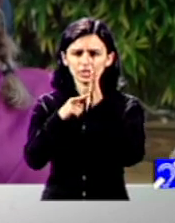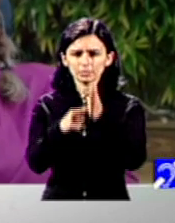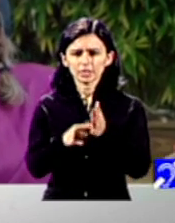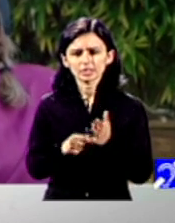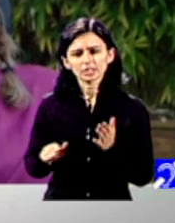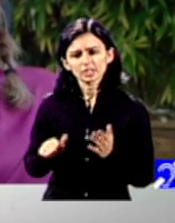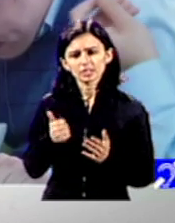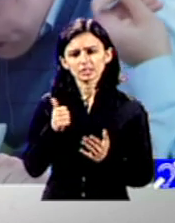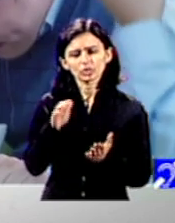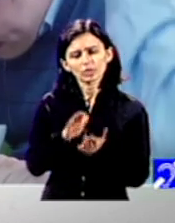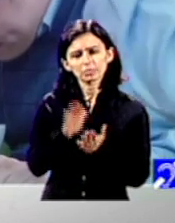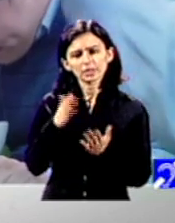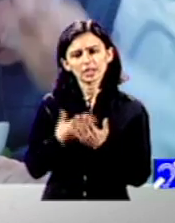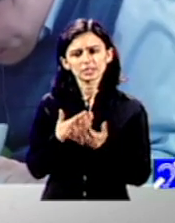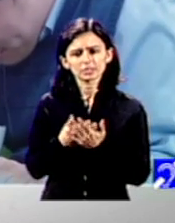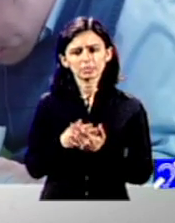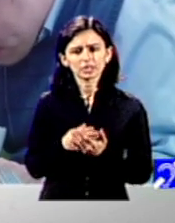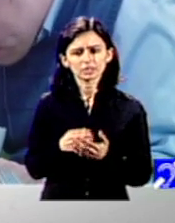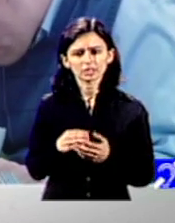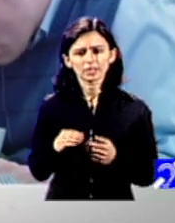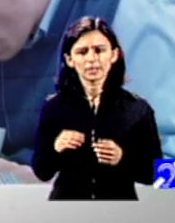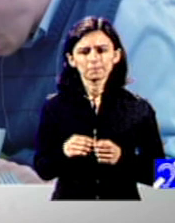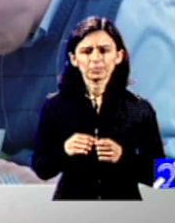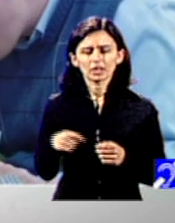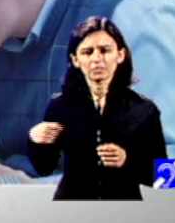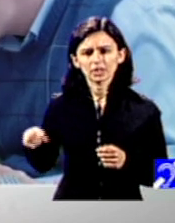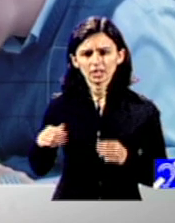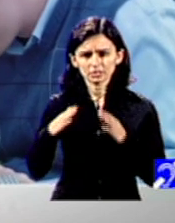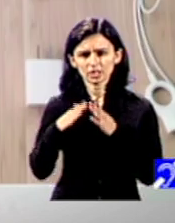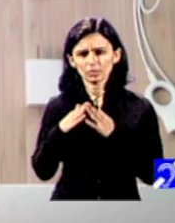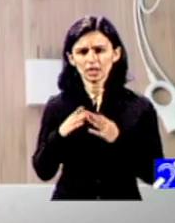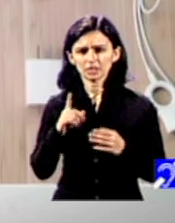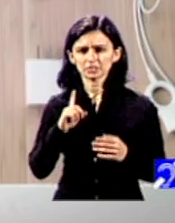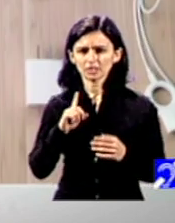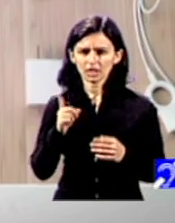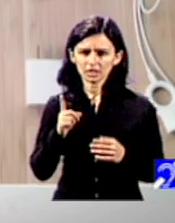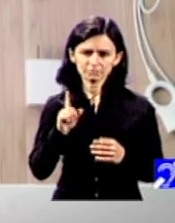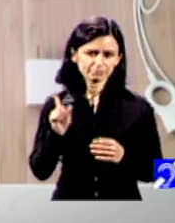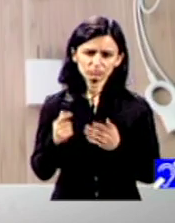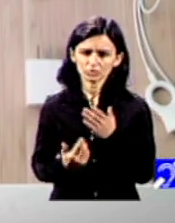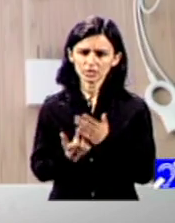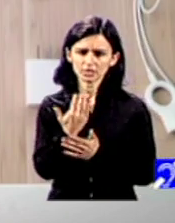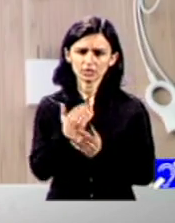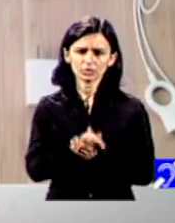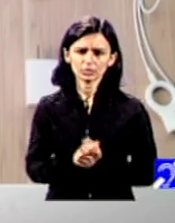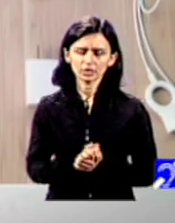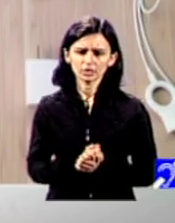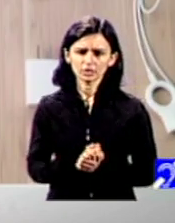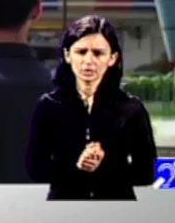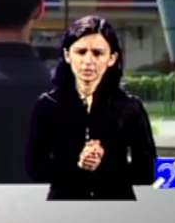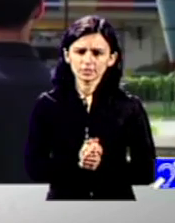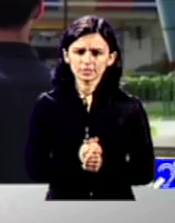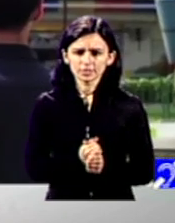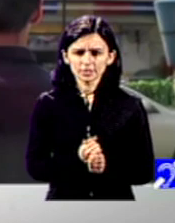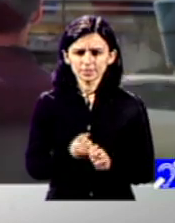aplicații noi pentru navigare indoor și outdoor dar nimic nou au fost practic este aceeași